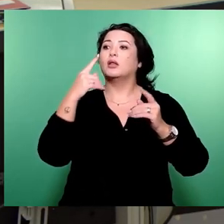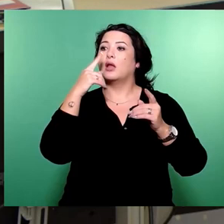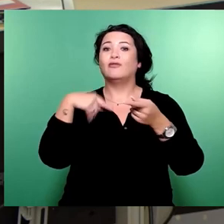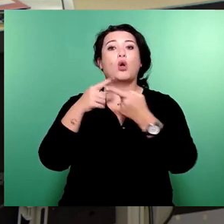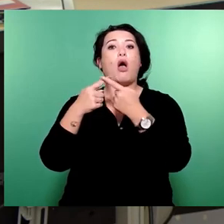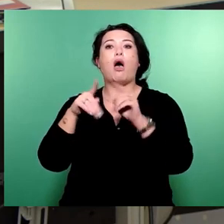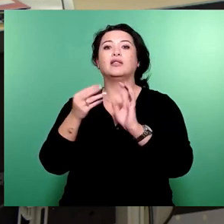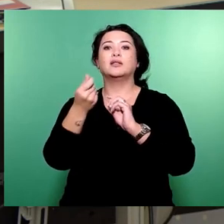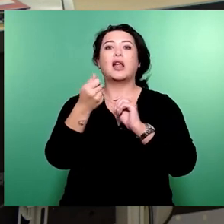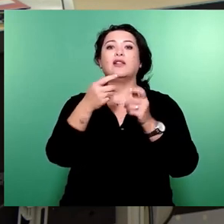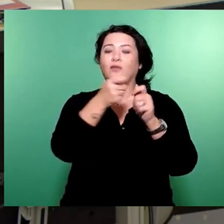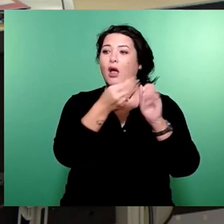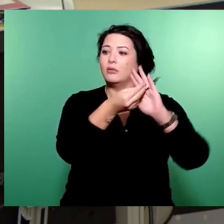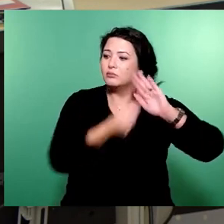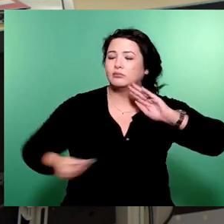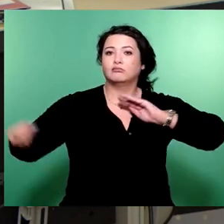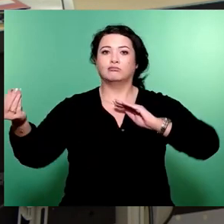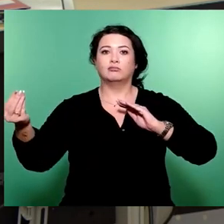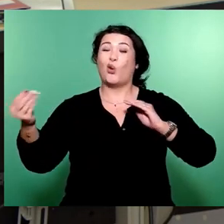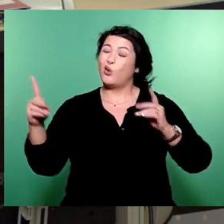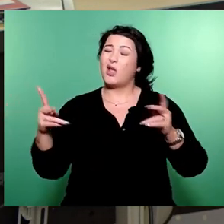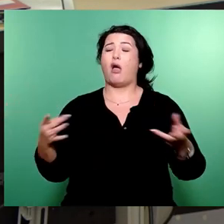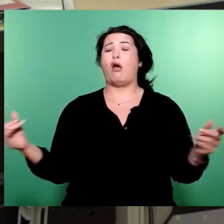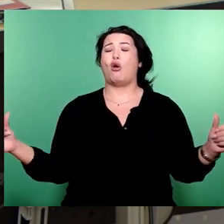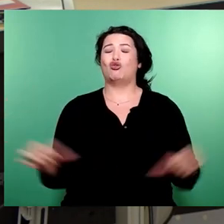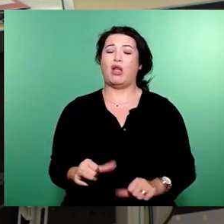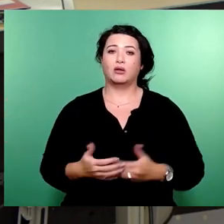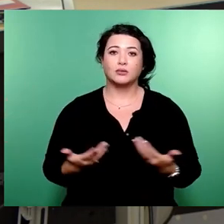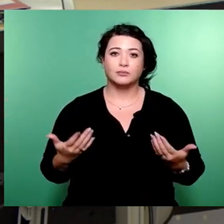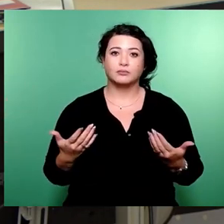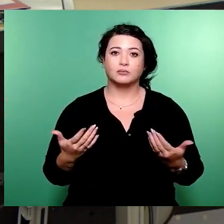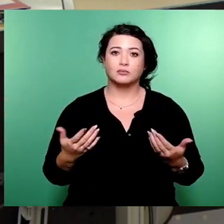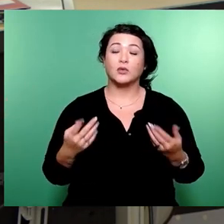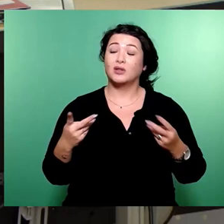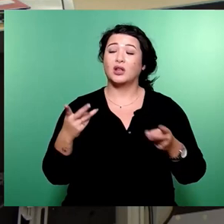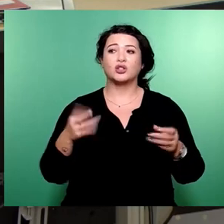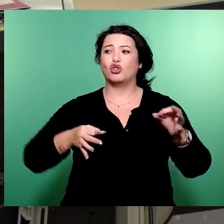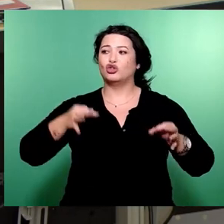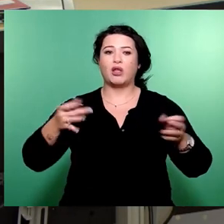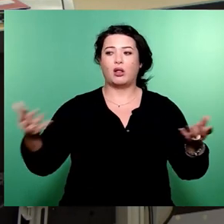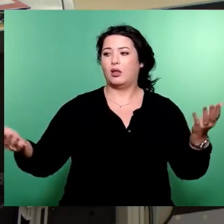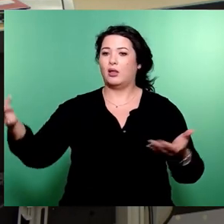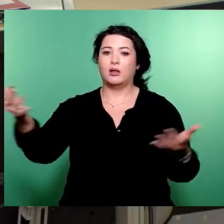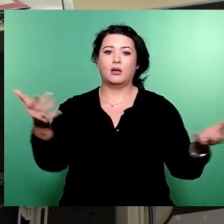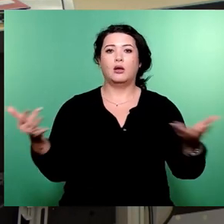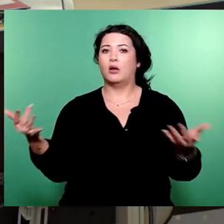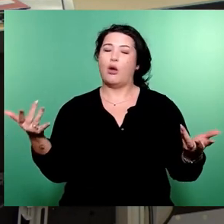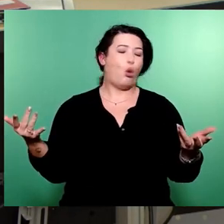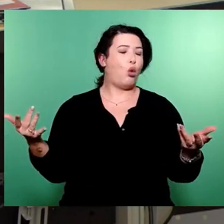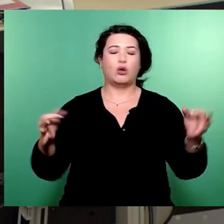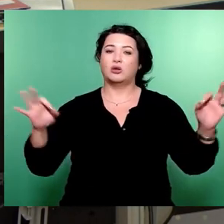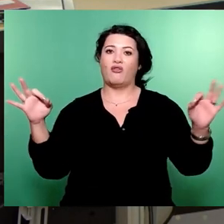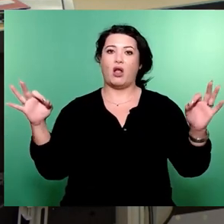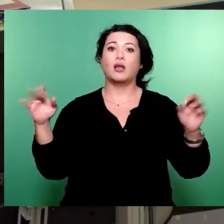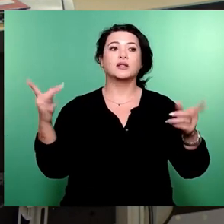wird. Das ist richtig schlecht. Ein gefährliches Spiel, das treibt Selbstständige und Leistungsträger aus Deutschland